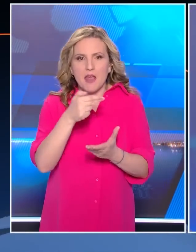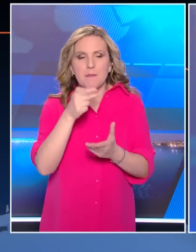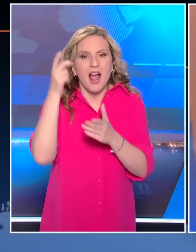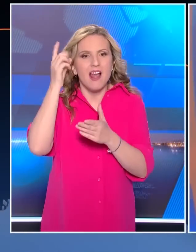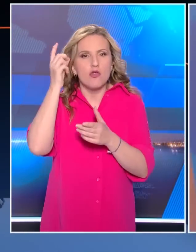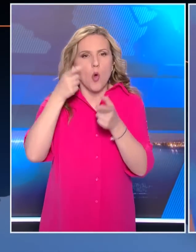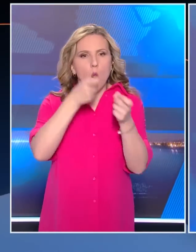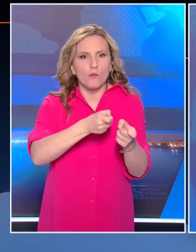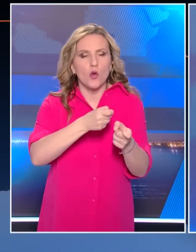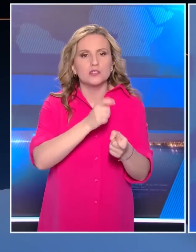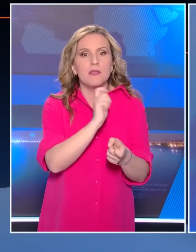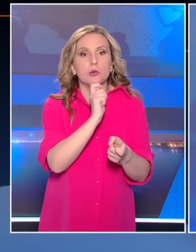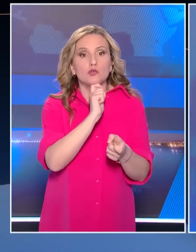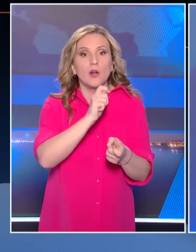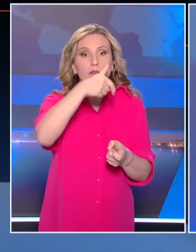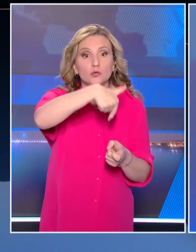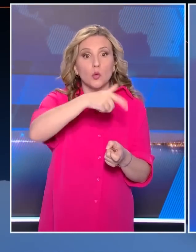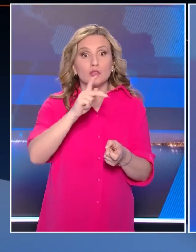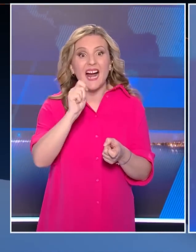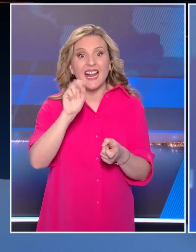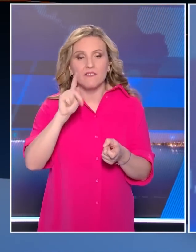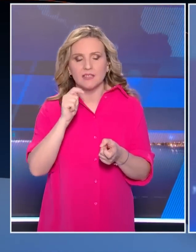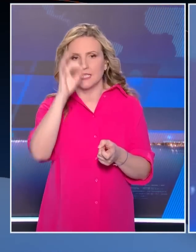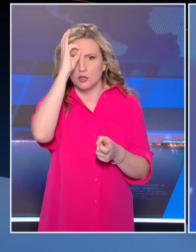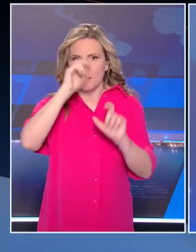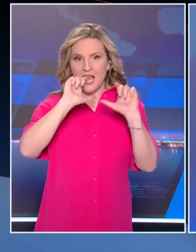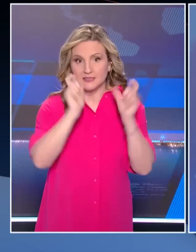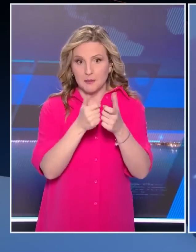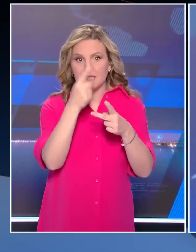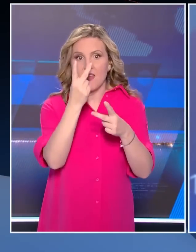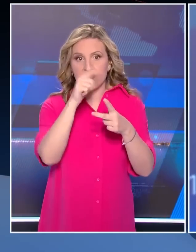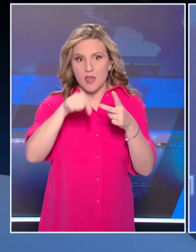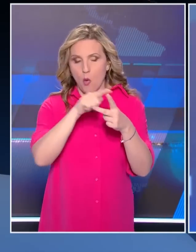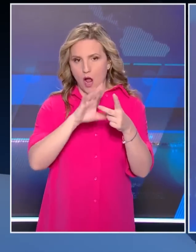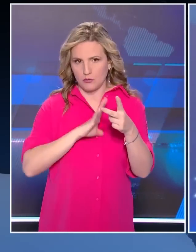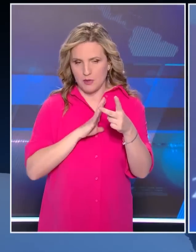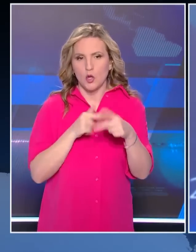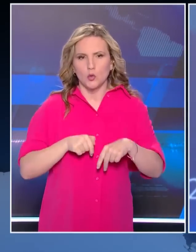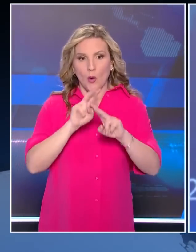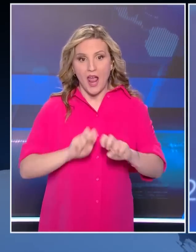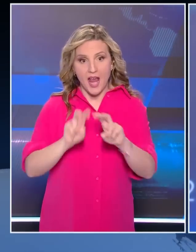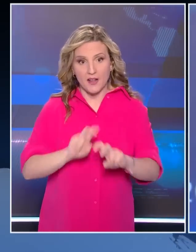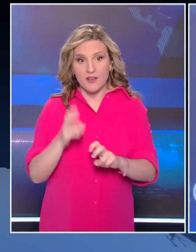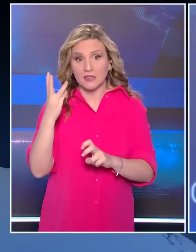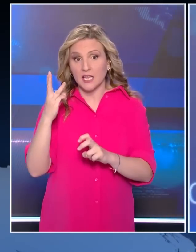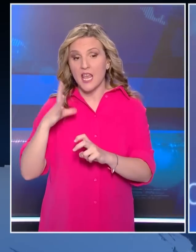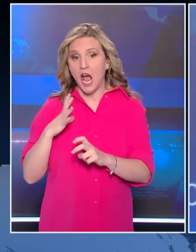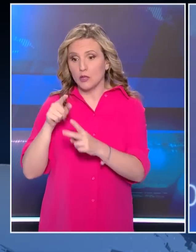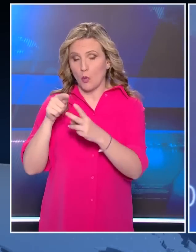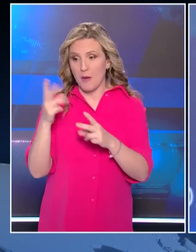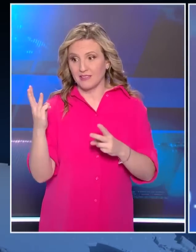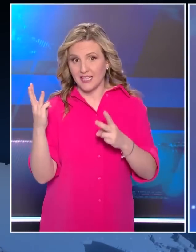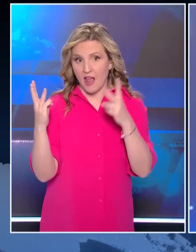Γιώργου Καραϊβάζ. Μετά τη σύλληψη δύο ανθρώπων της νύχτας, η έρευνα συνεχίζεται τώρα για τρία ακόμη άτομα που κατονομάζονται στη